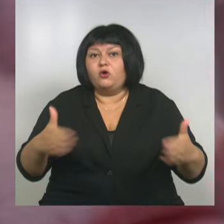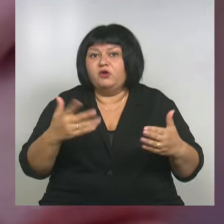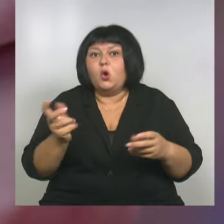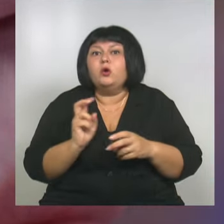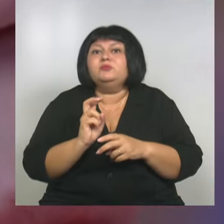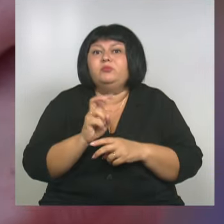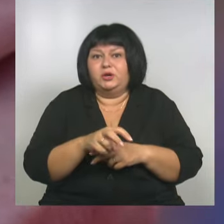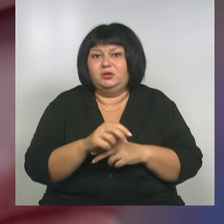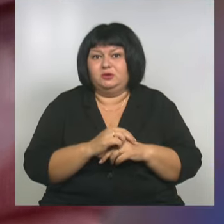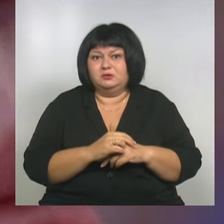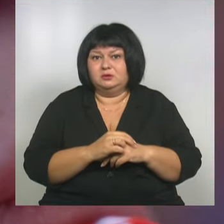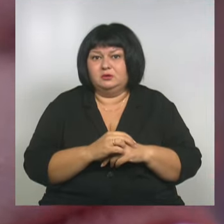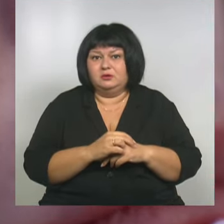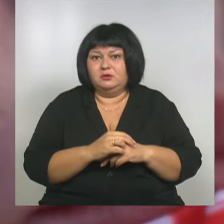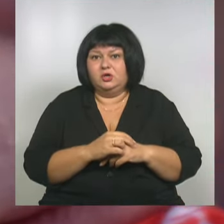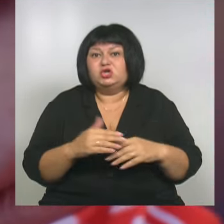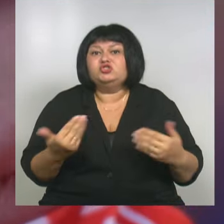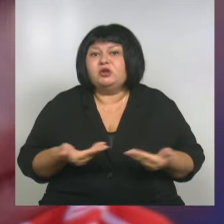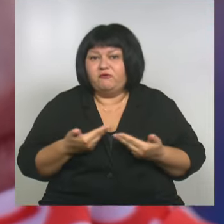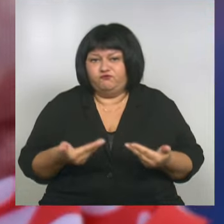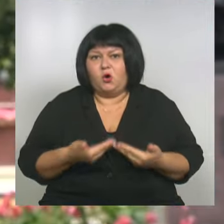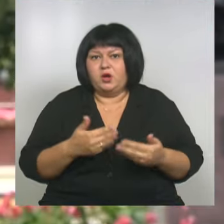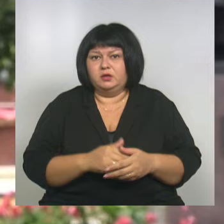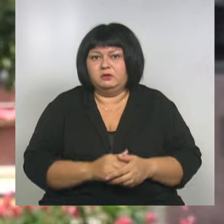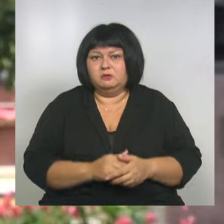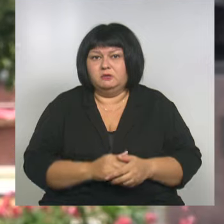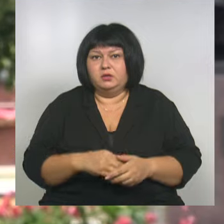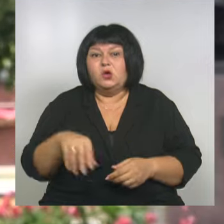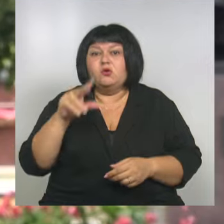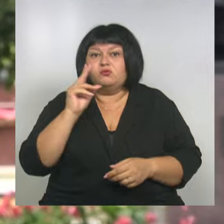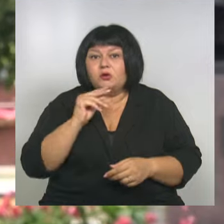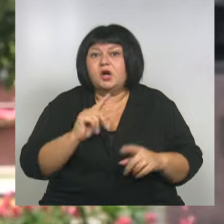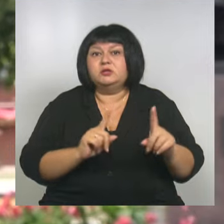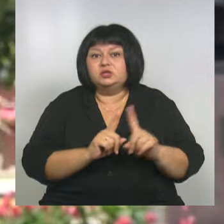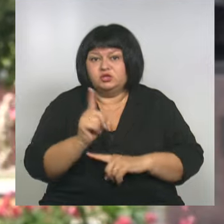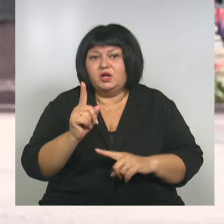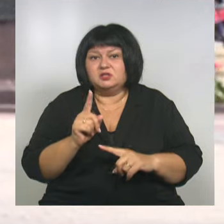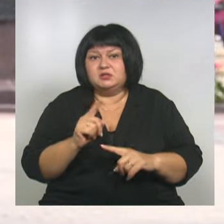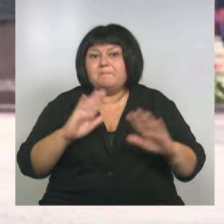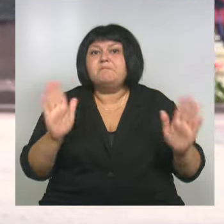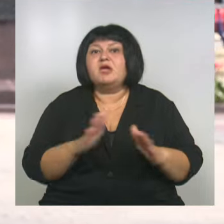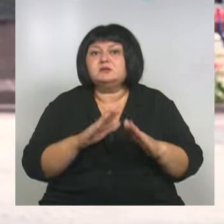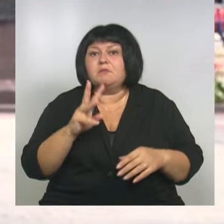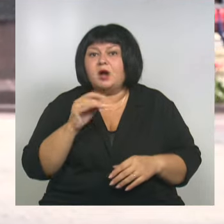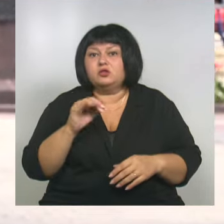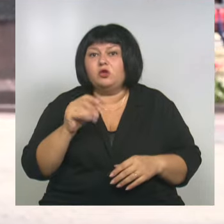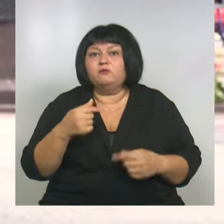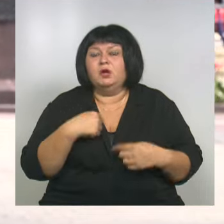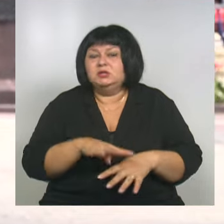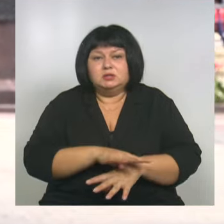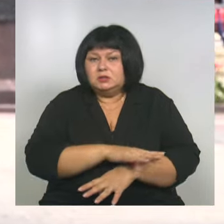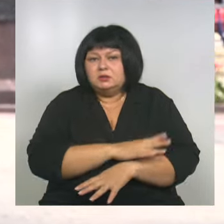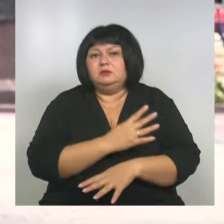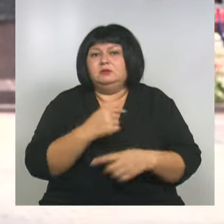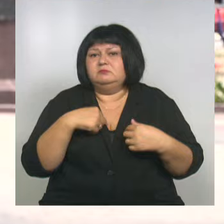войдет. Живой. Когда началась лестница Майданова, у меня все, у меня мандраж, у меня